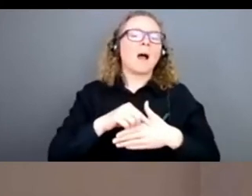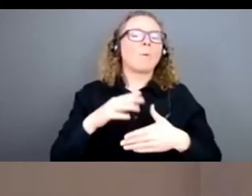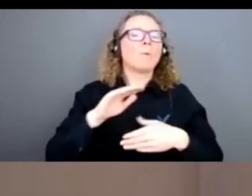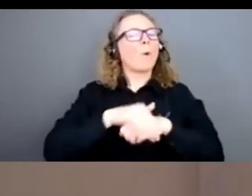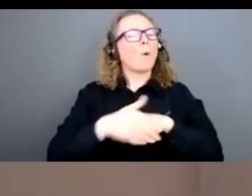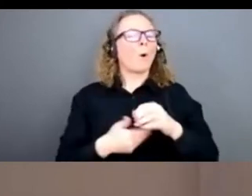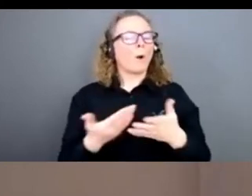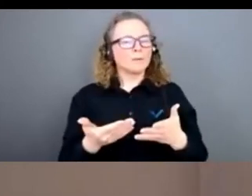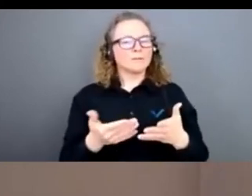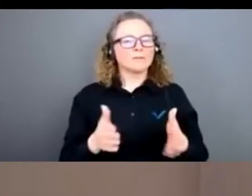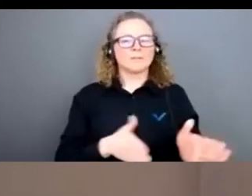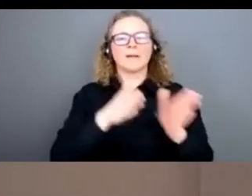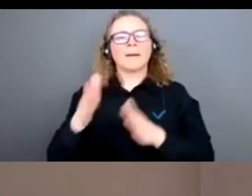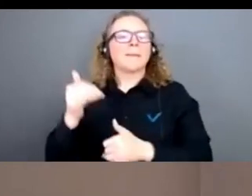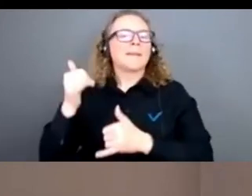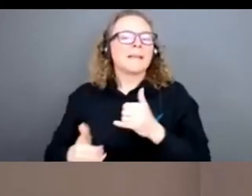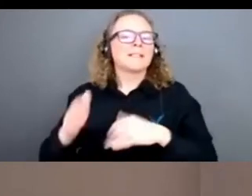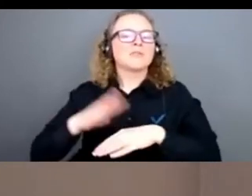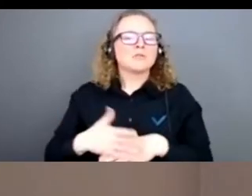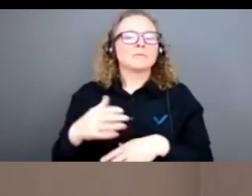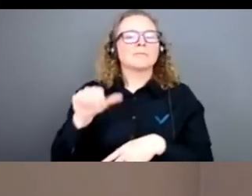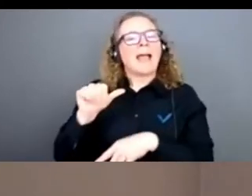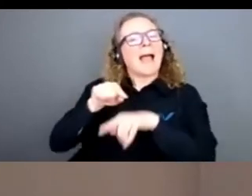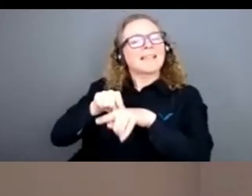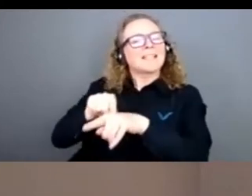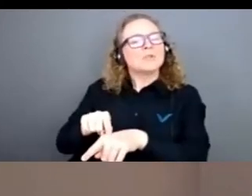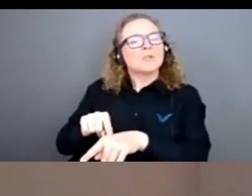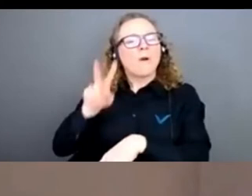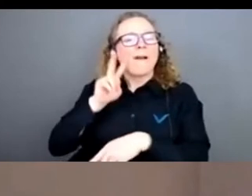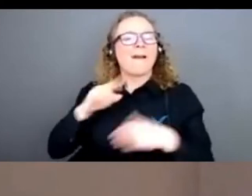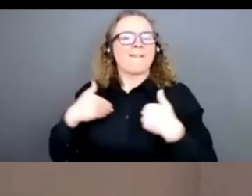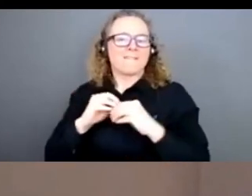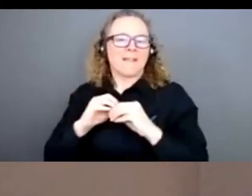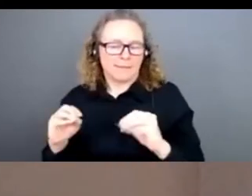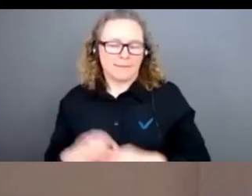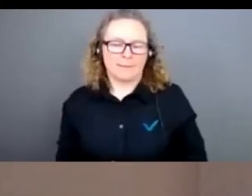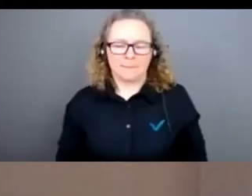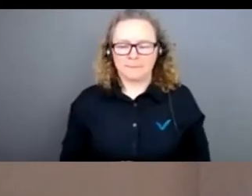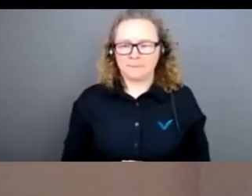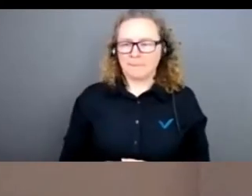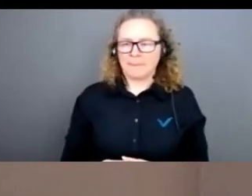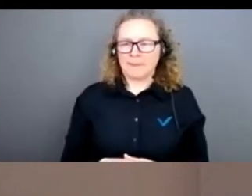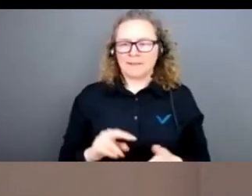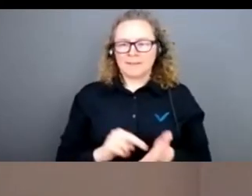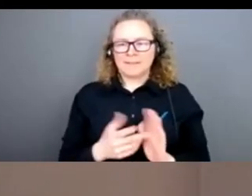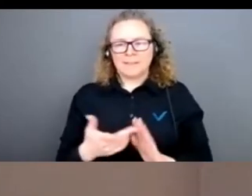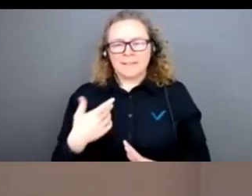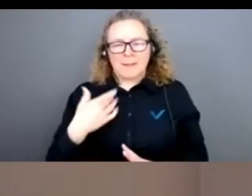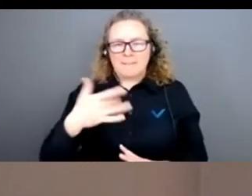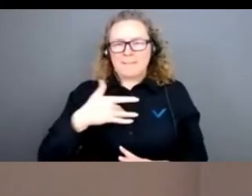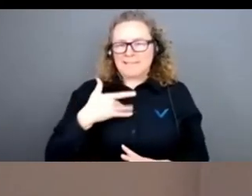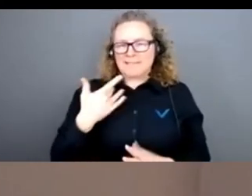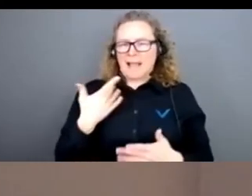'agriculture végane. Je ne pas trop monopolisé la parole. Il ne pas que je dépasser ces cinq minutes qui me sont allouées.